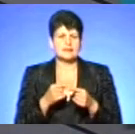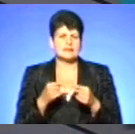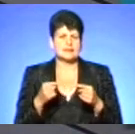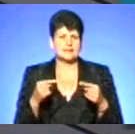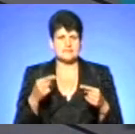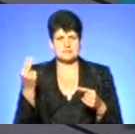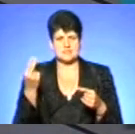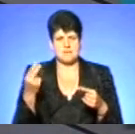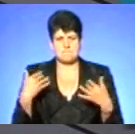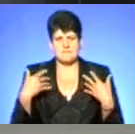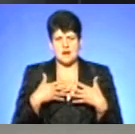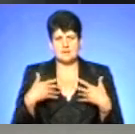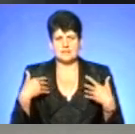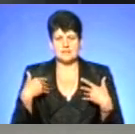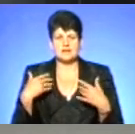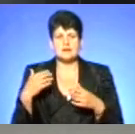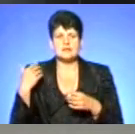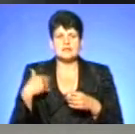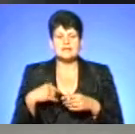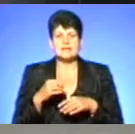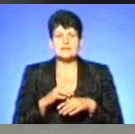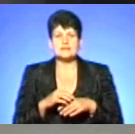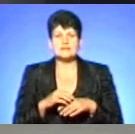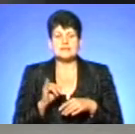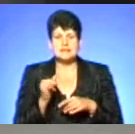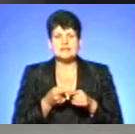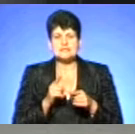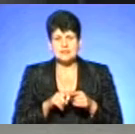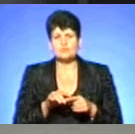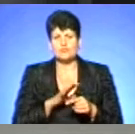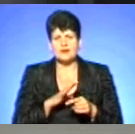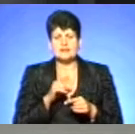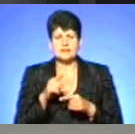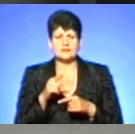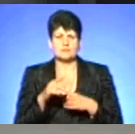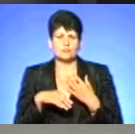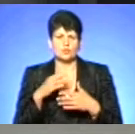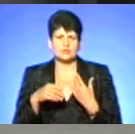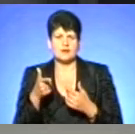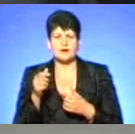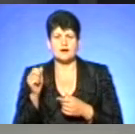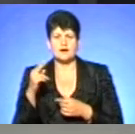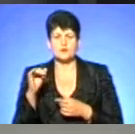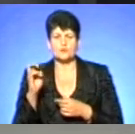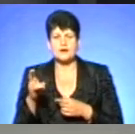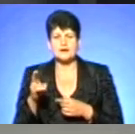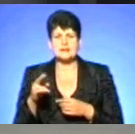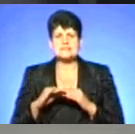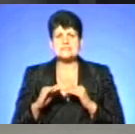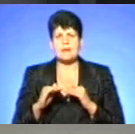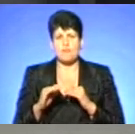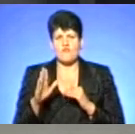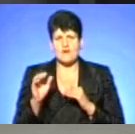степовою. Хоча це гадюка звичайна, яка може мати більш світле забарвлення, якщо живе на